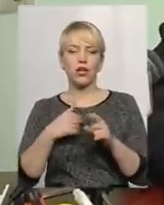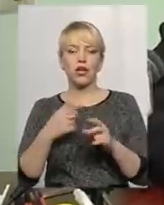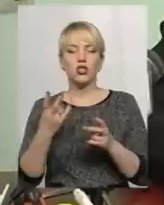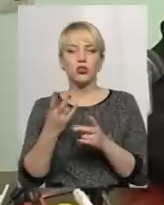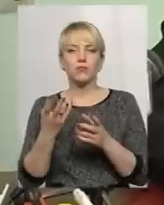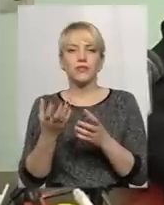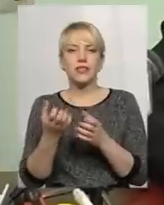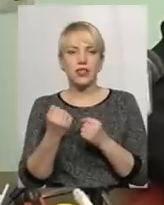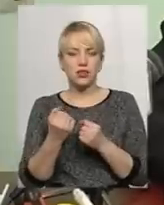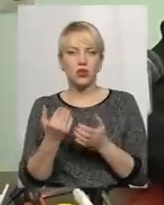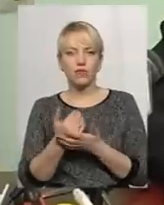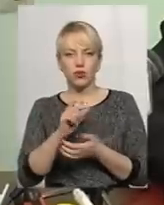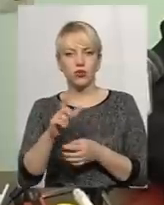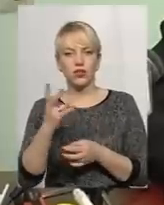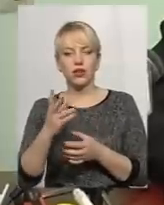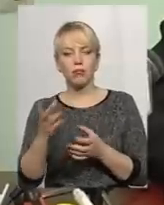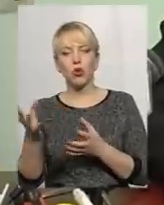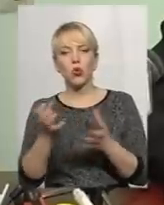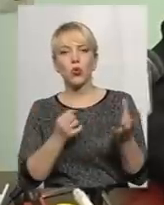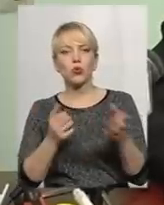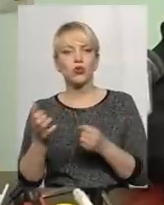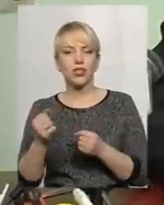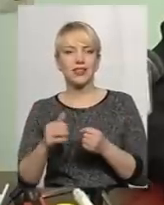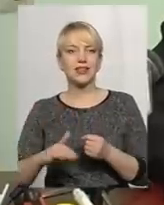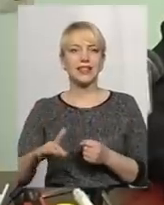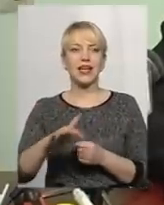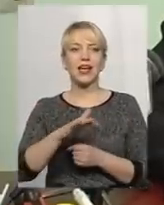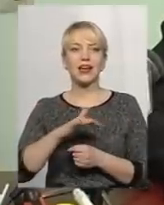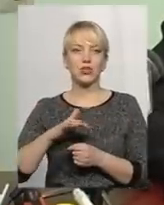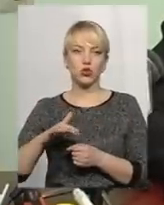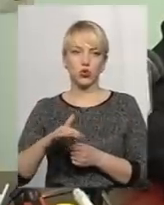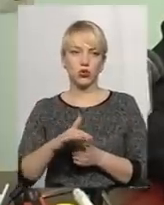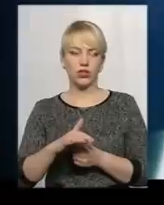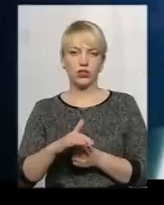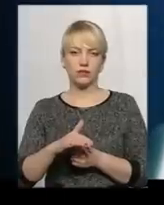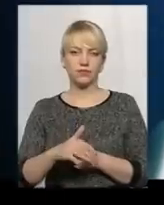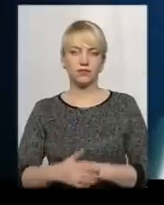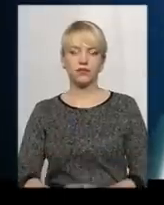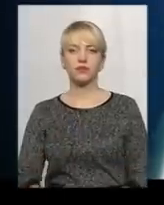нові території у інших землевласників.